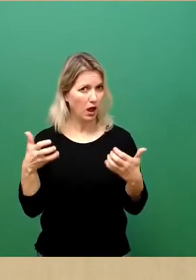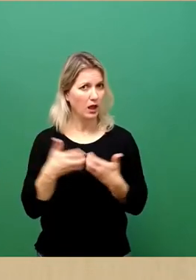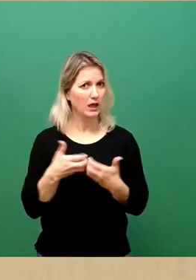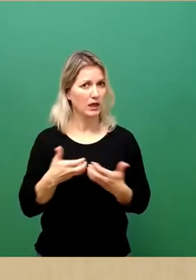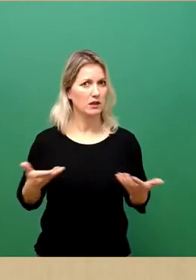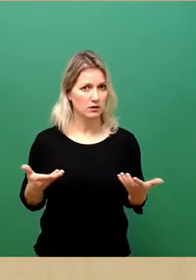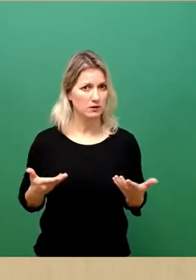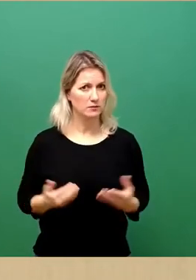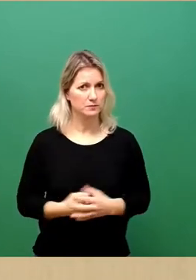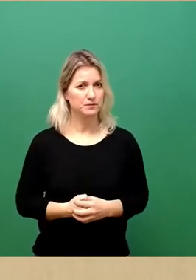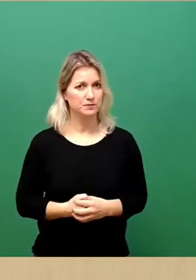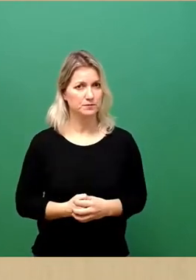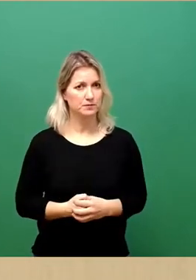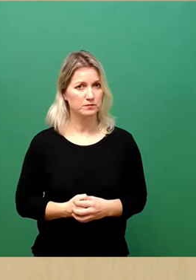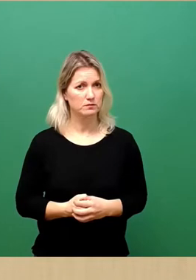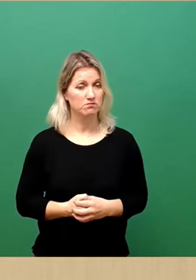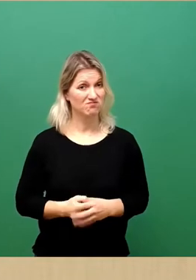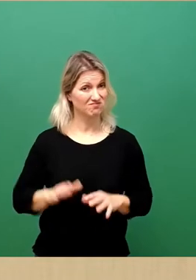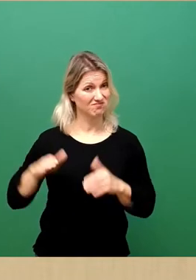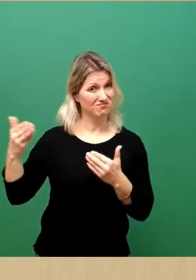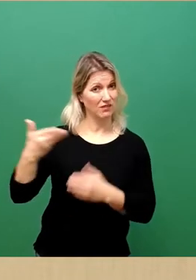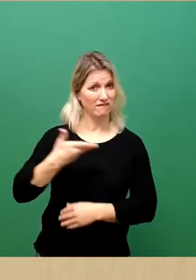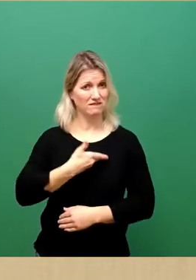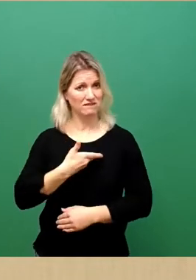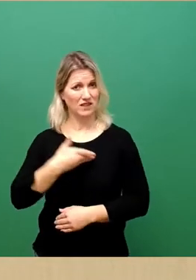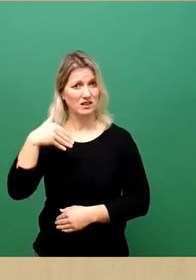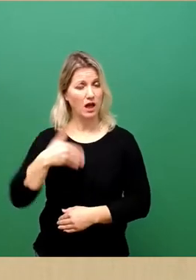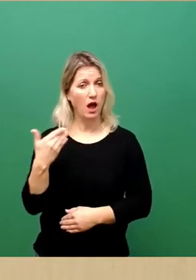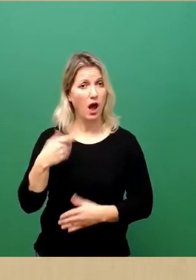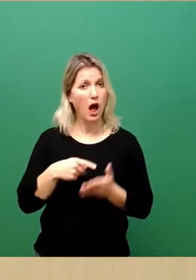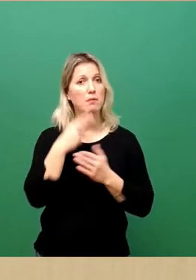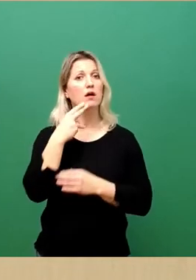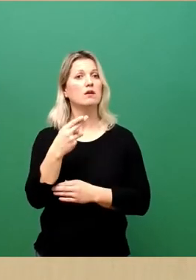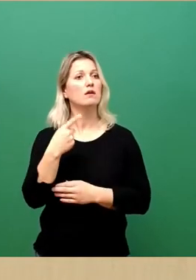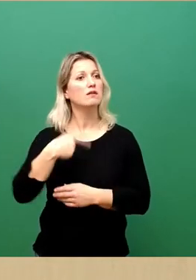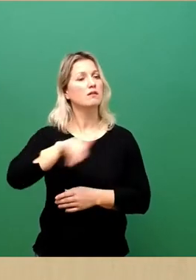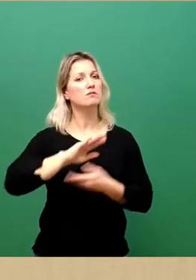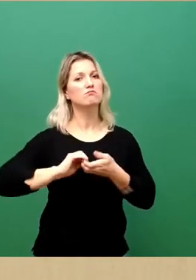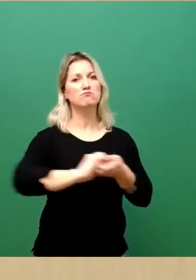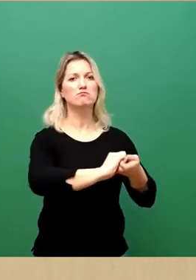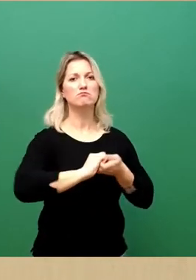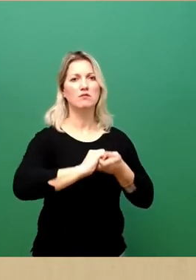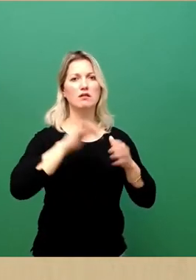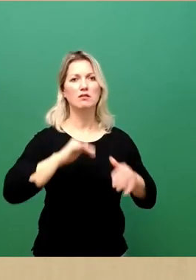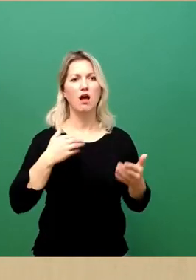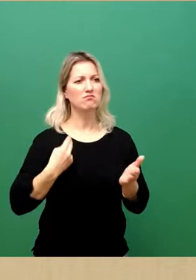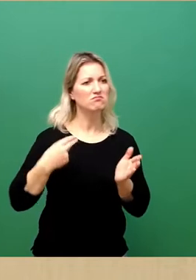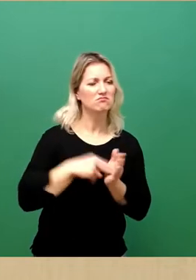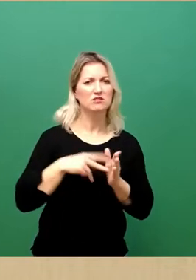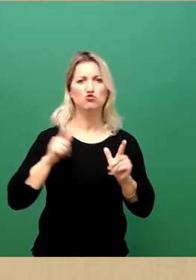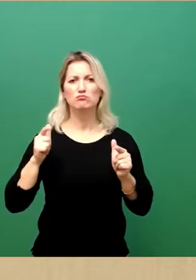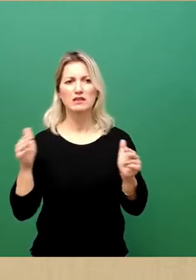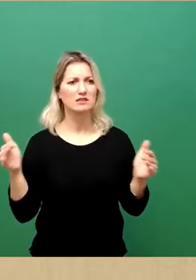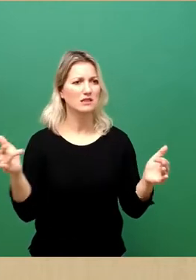Angesichts dieses Leids zeigt sich aber auch Zusammenhalt, gesellschaftlicher Zusammenhalt. Wir stehen zusammen, wir sammeln Spenden, wir holen Menschen